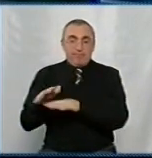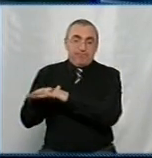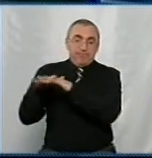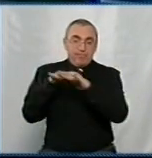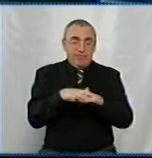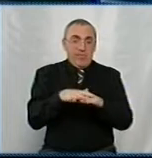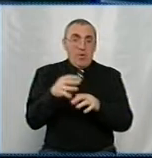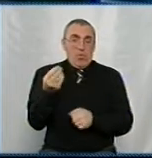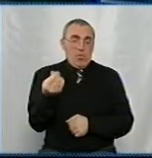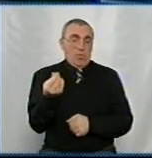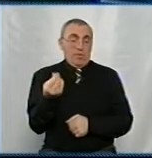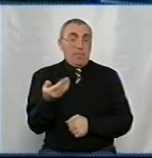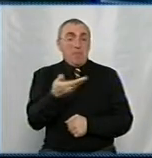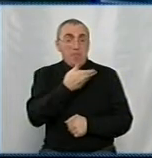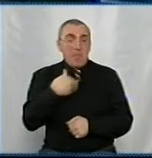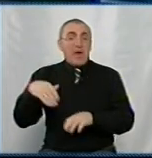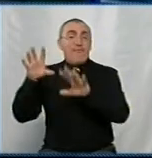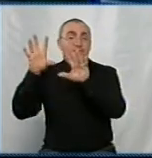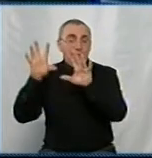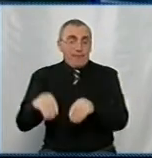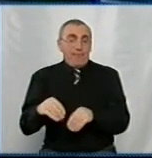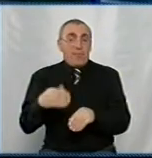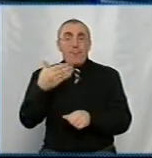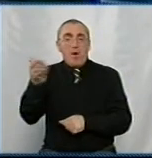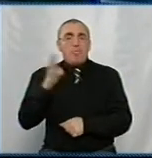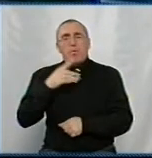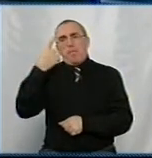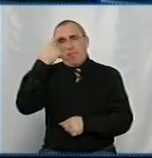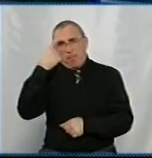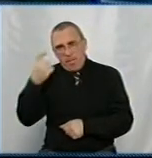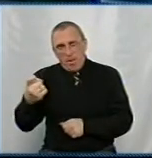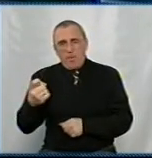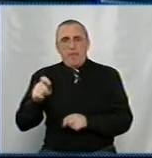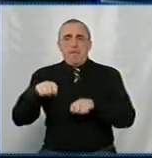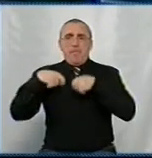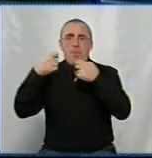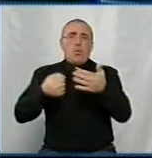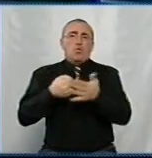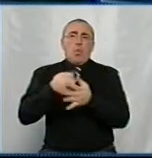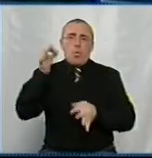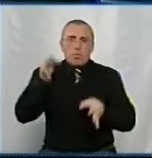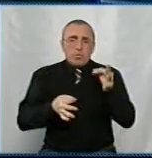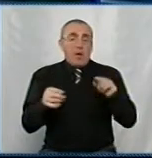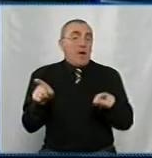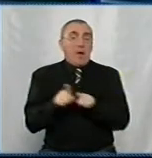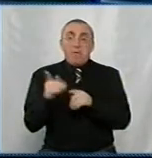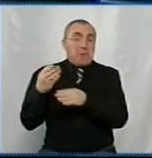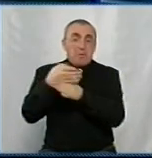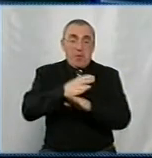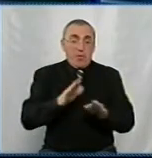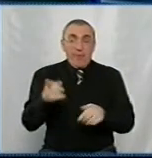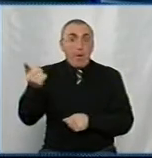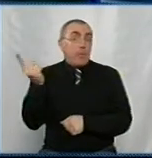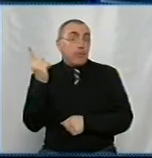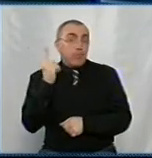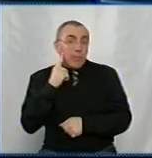грошей. Тому ми відключаємо, тому що у вас вже було і попередження, ми вже передавали вас і до суду. Але ви не йшли. Але коли ви